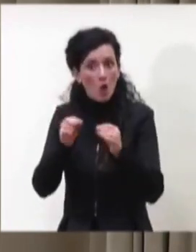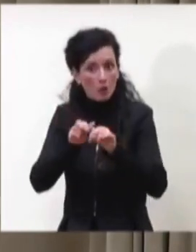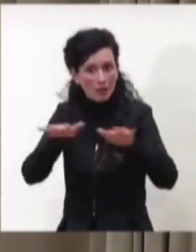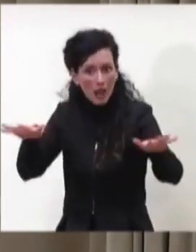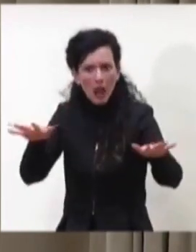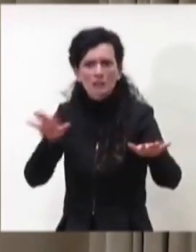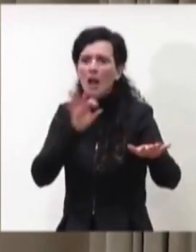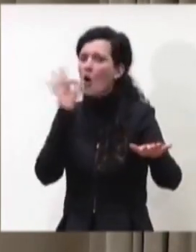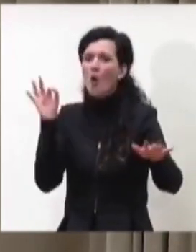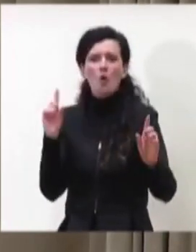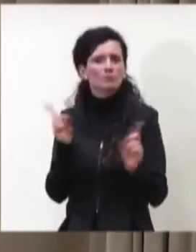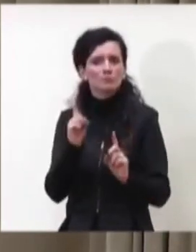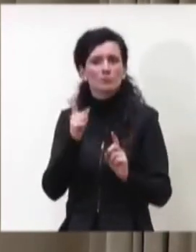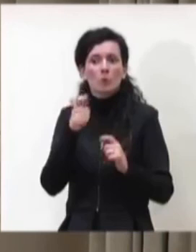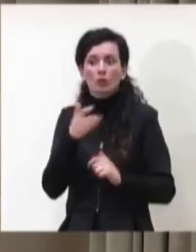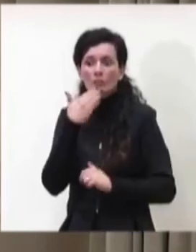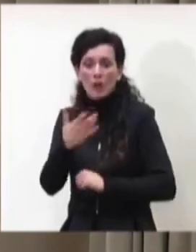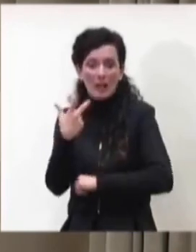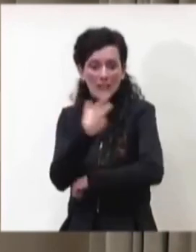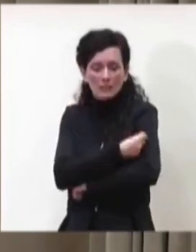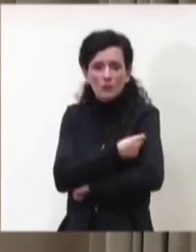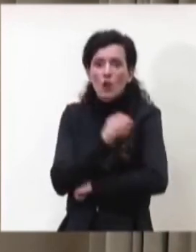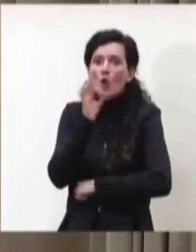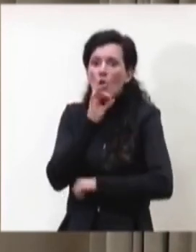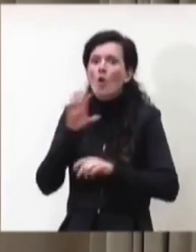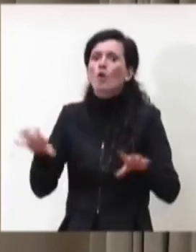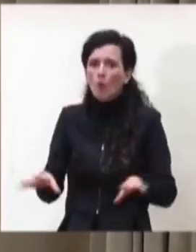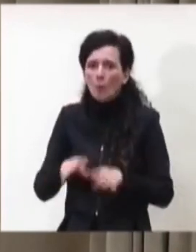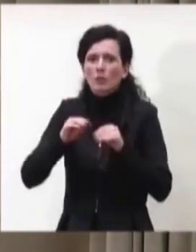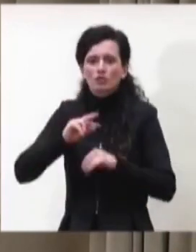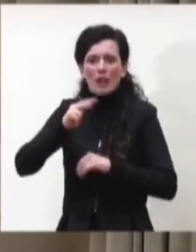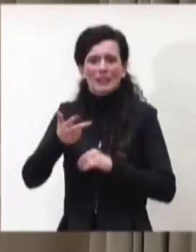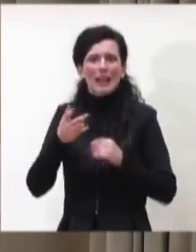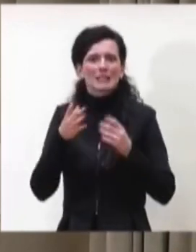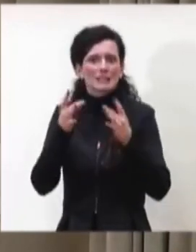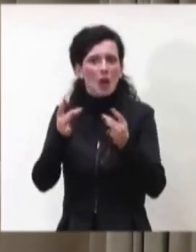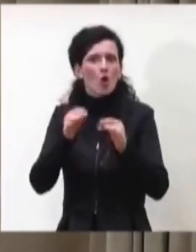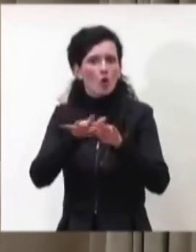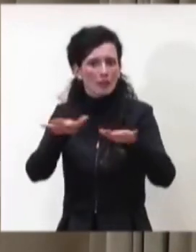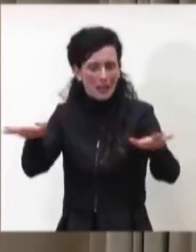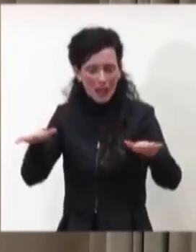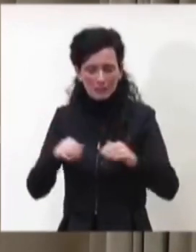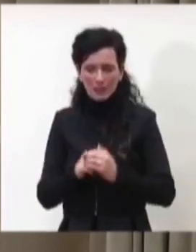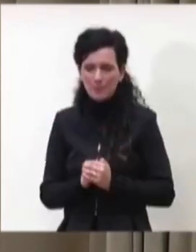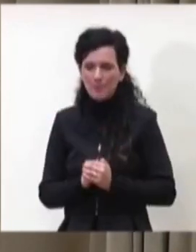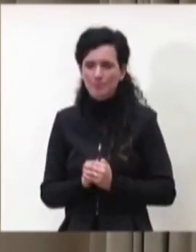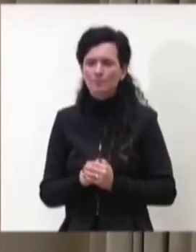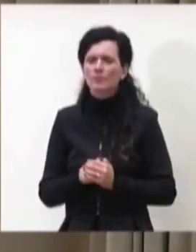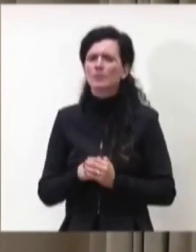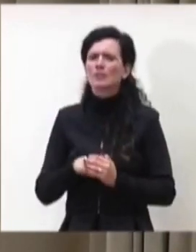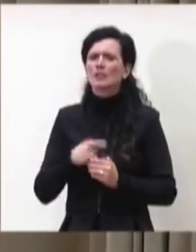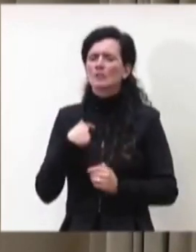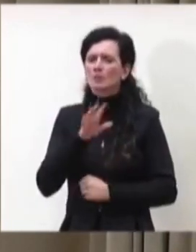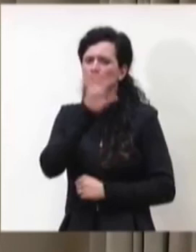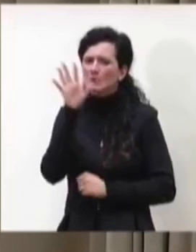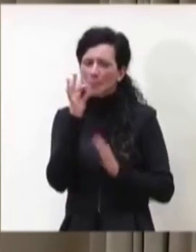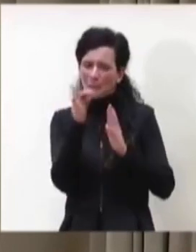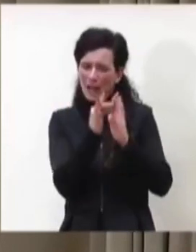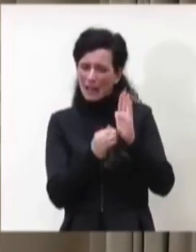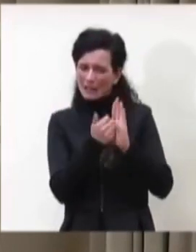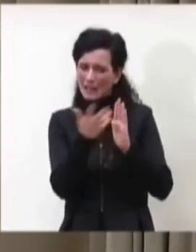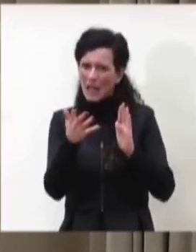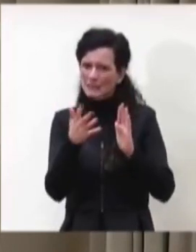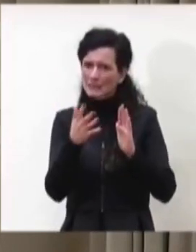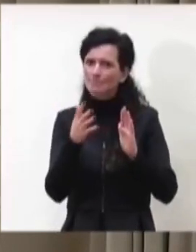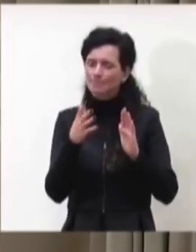siamo in una fase iniziale di questo periodo e poi vorrei chiedere proprio perché i dati come mi pare stiano andando peggiorando non sarebbe il caso di